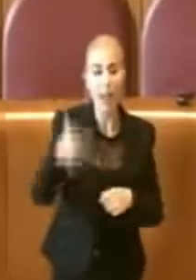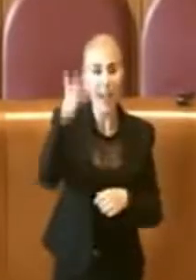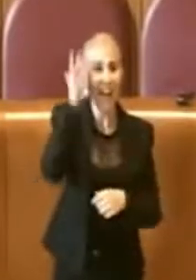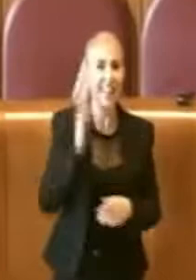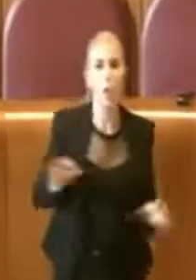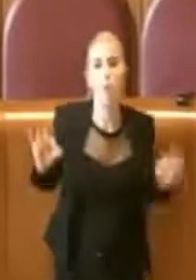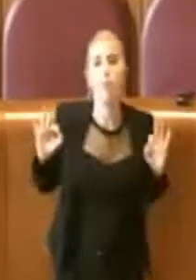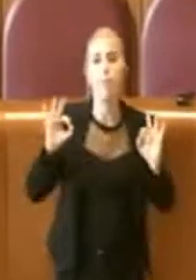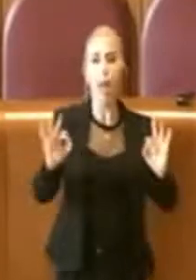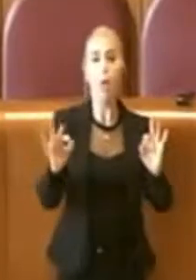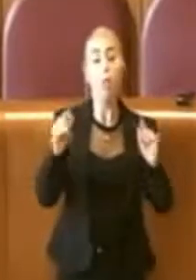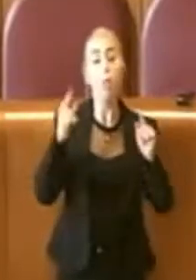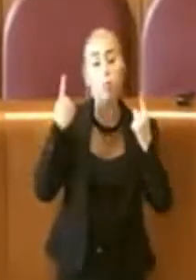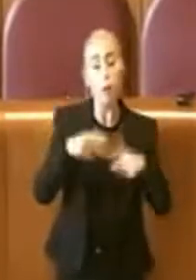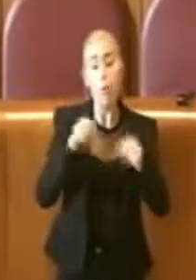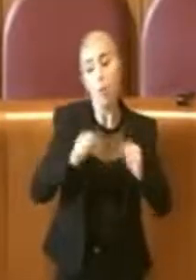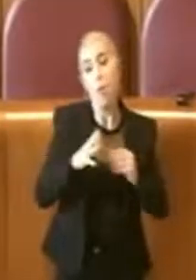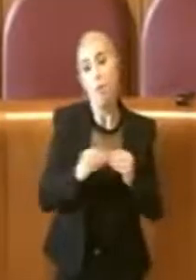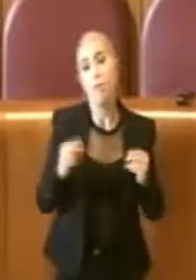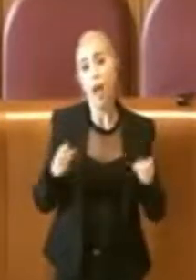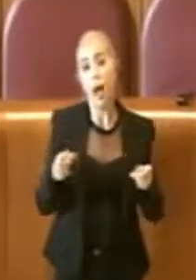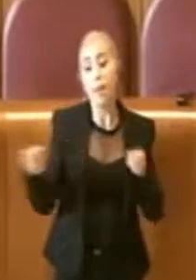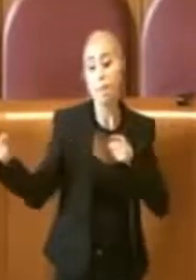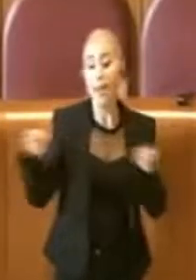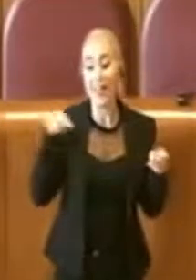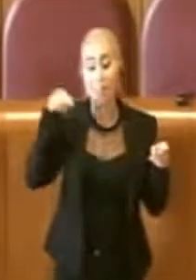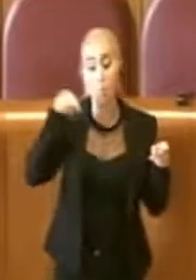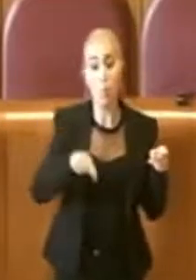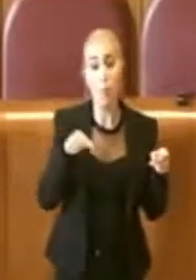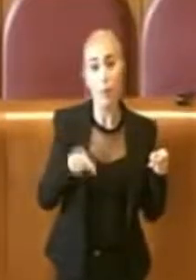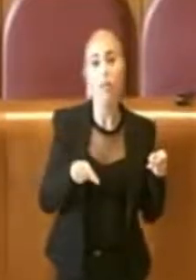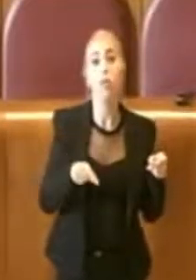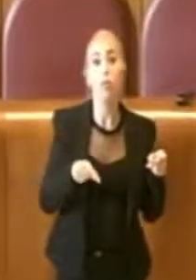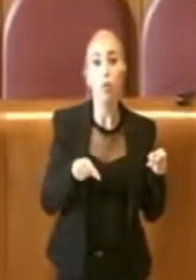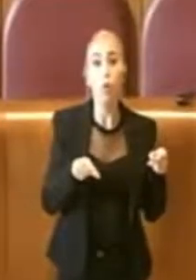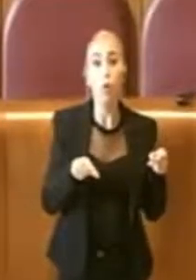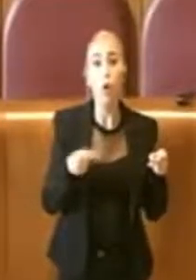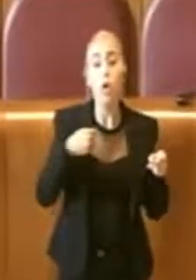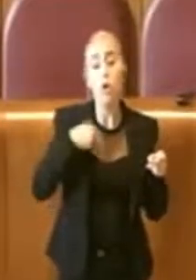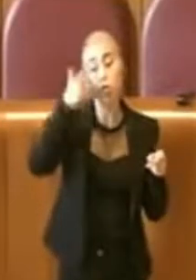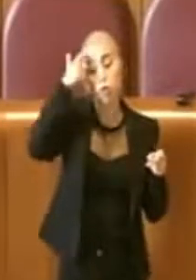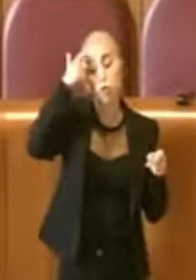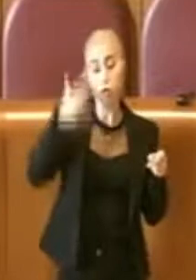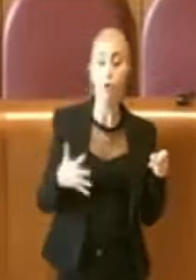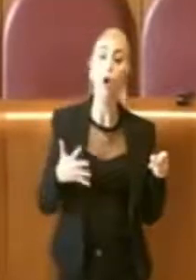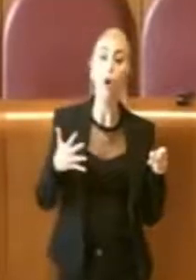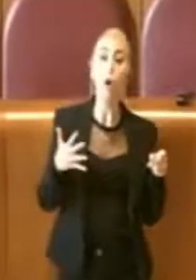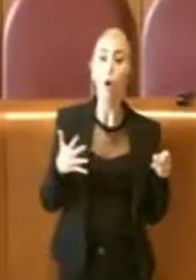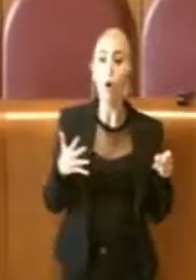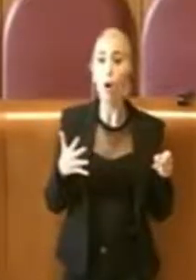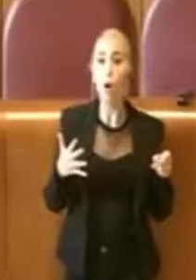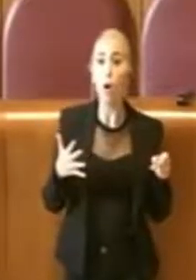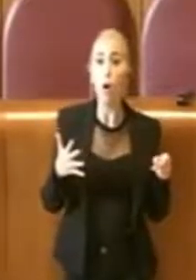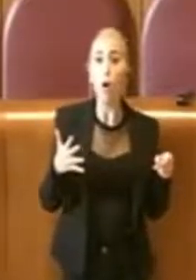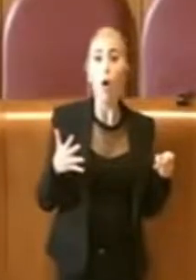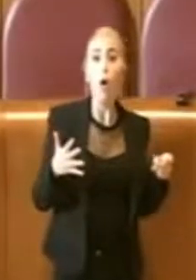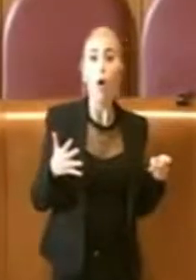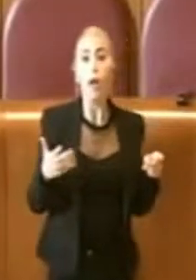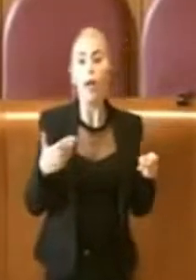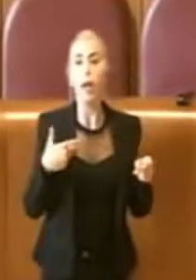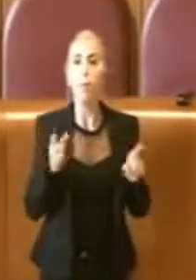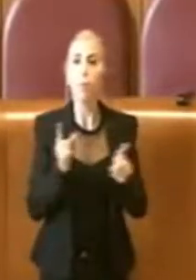Questo lo possiamo fare. Nel frattempo, io so che un